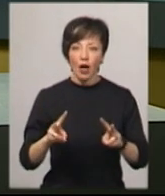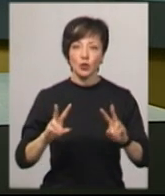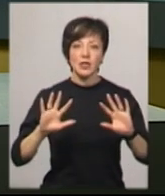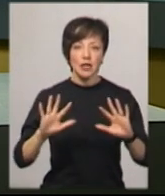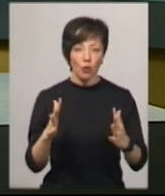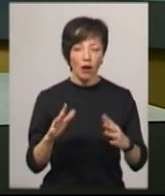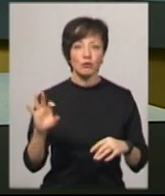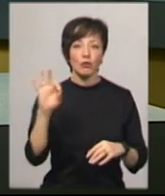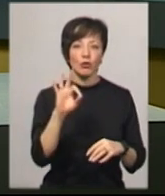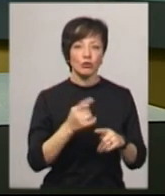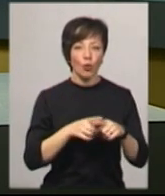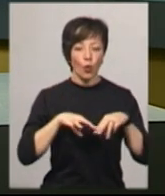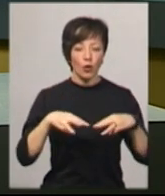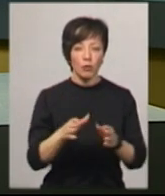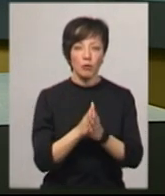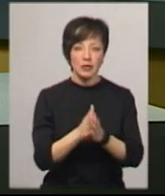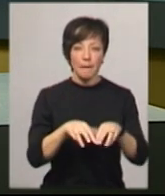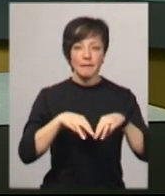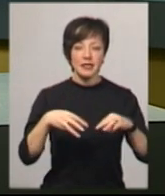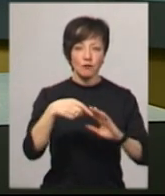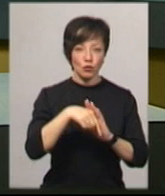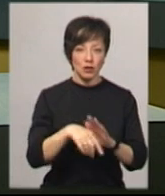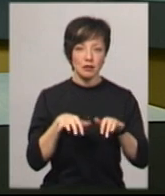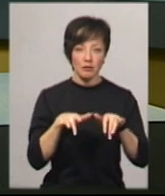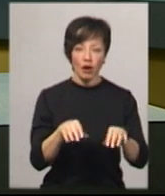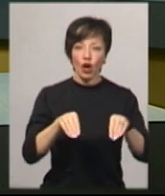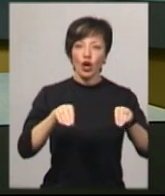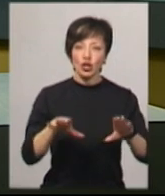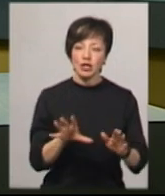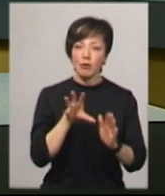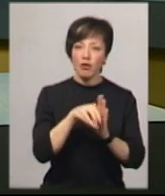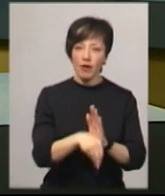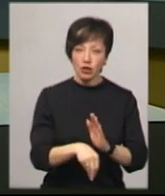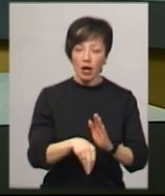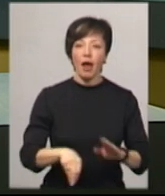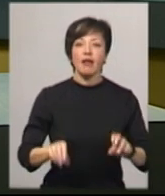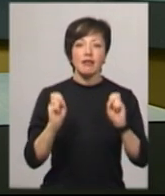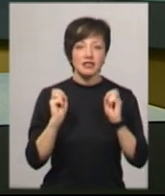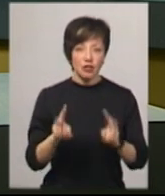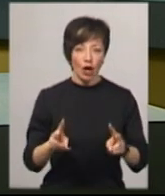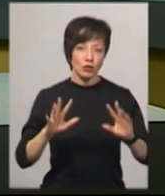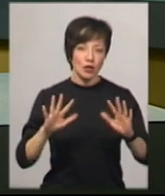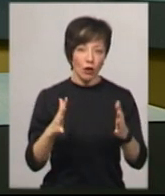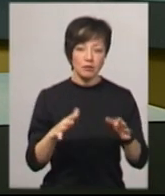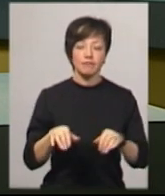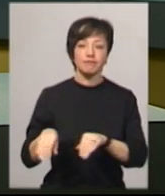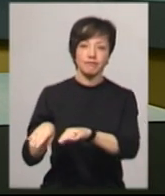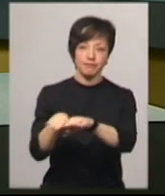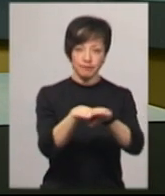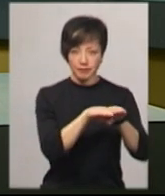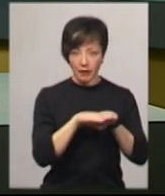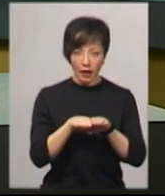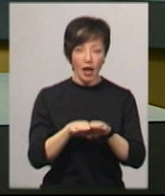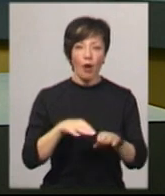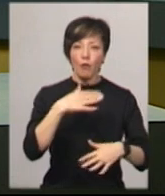попросили у Міністерство внутрішніх справ. Рішення запровадження надзвичайної ситуації ухвалили одноголосно. І плутати її не слід із